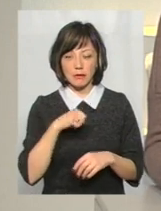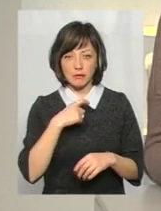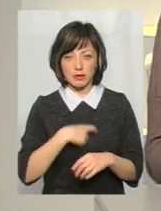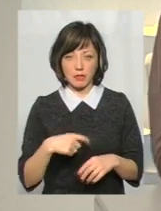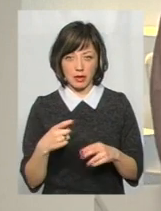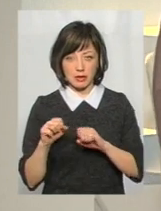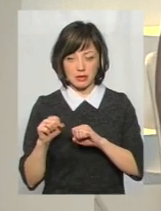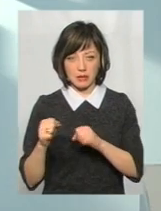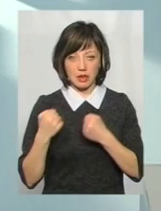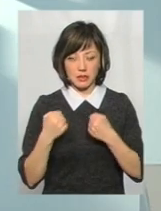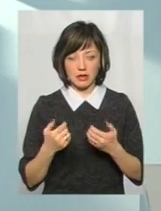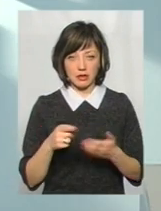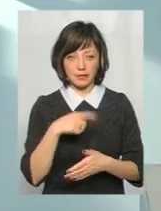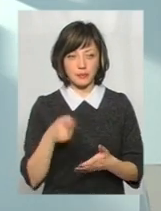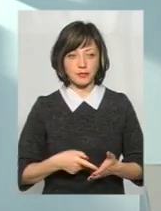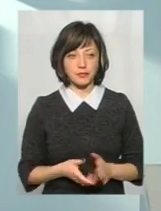убезпечити?